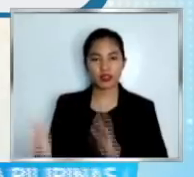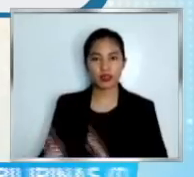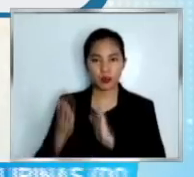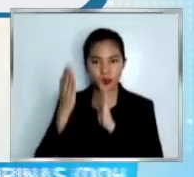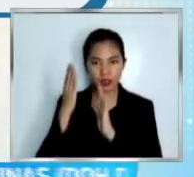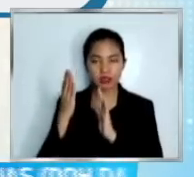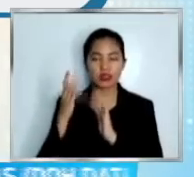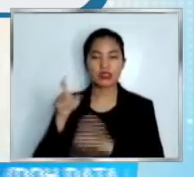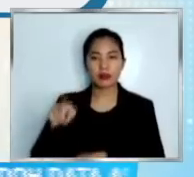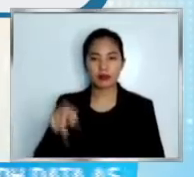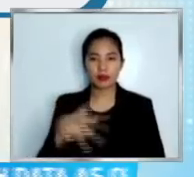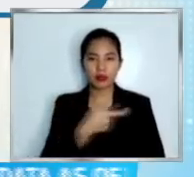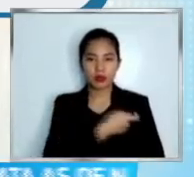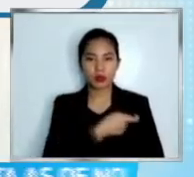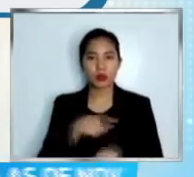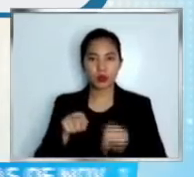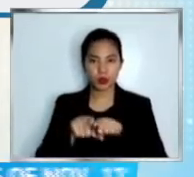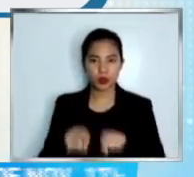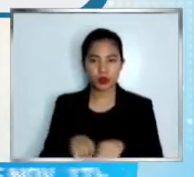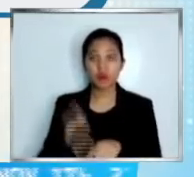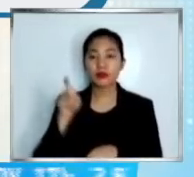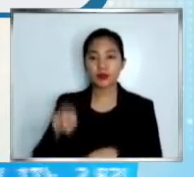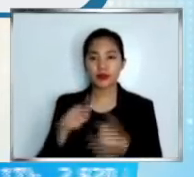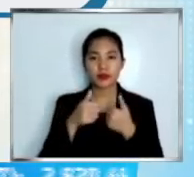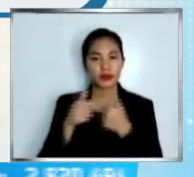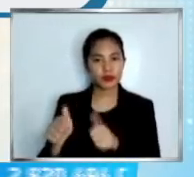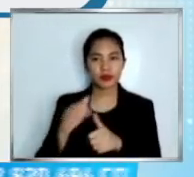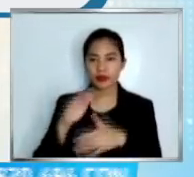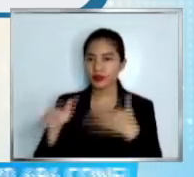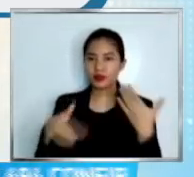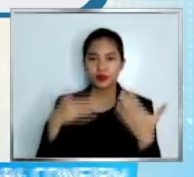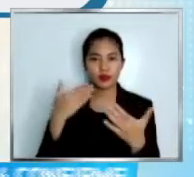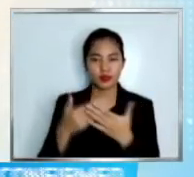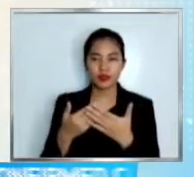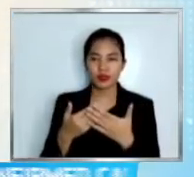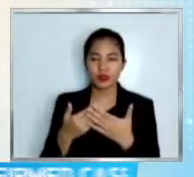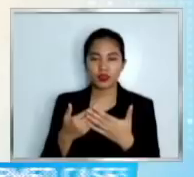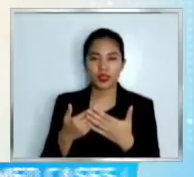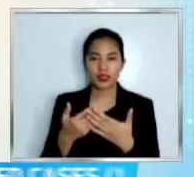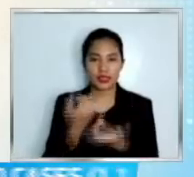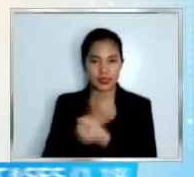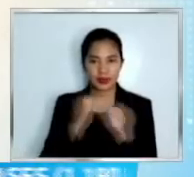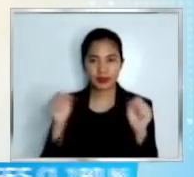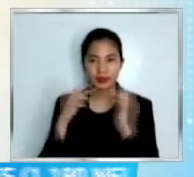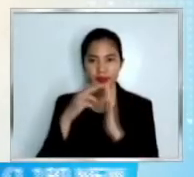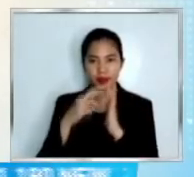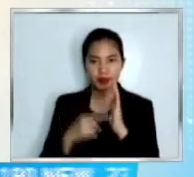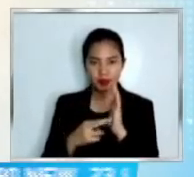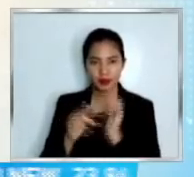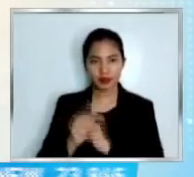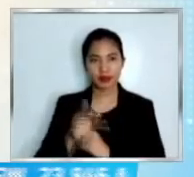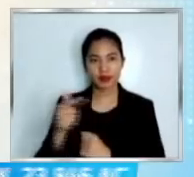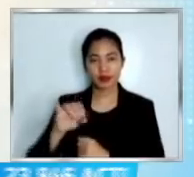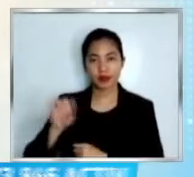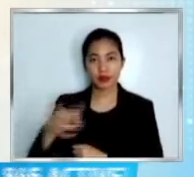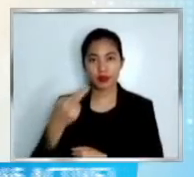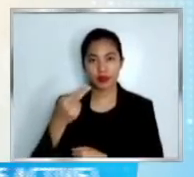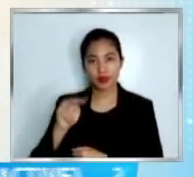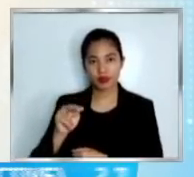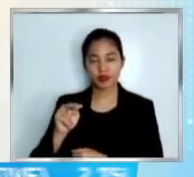Dapat din daw ay sumunod lahat sa safety protocols. Ganyan din ang saluobi ni John Aris Alkayaga.